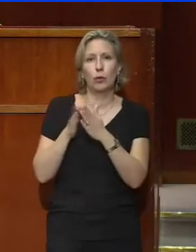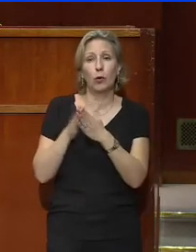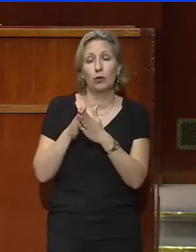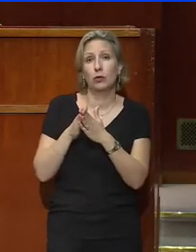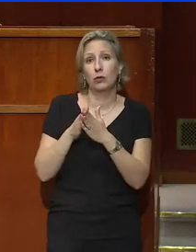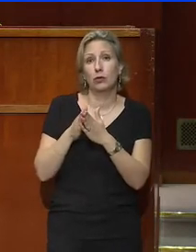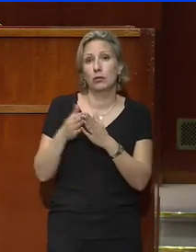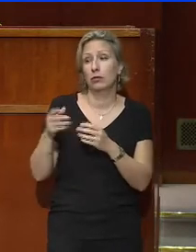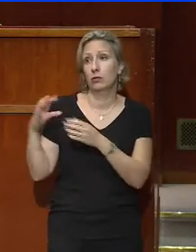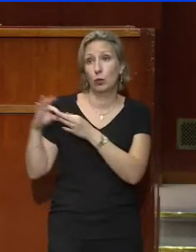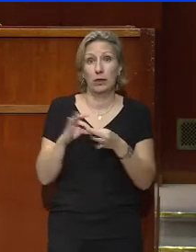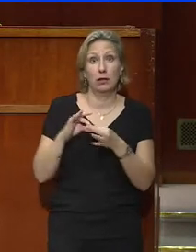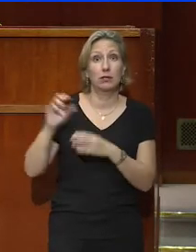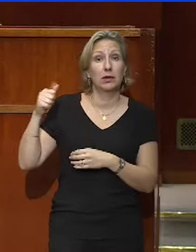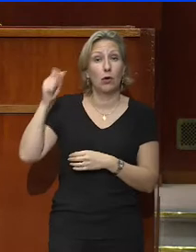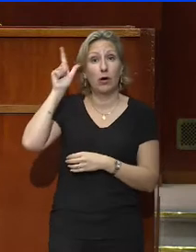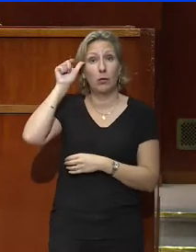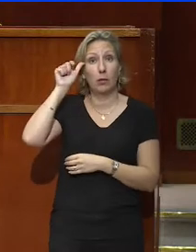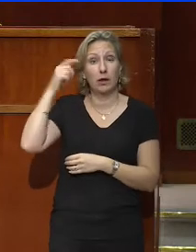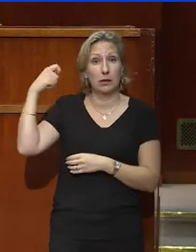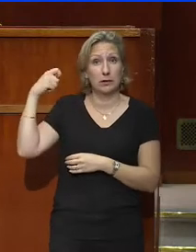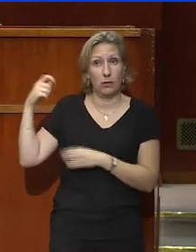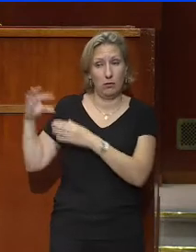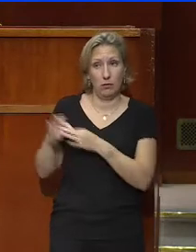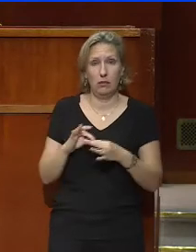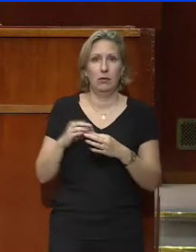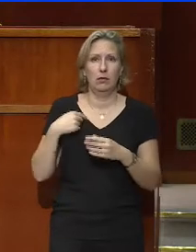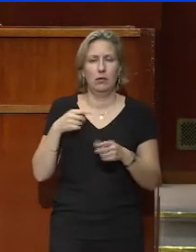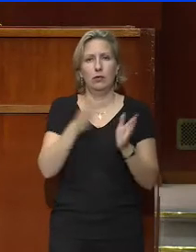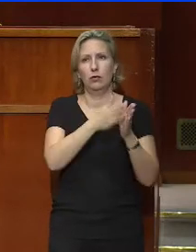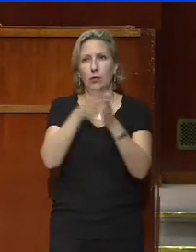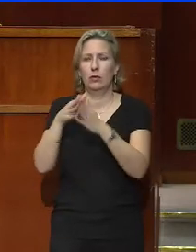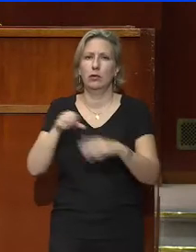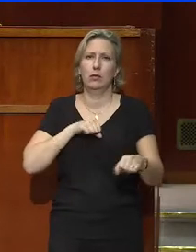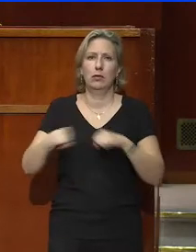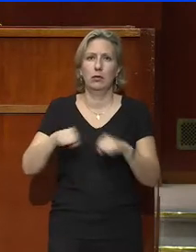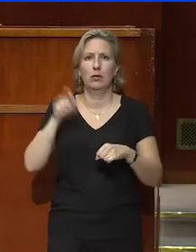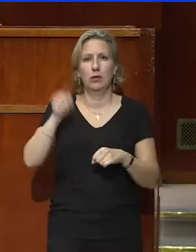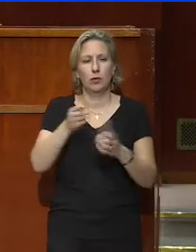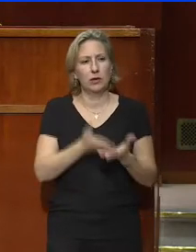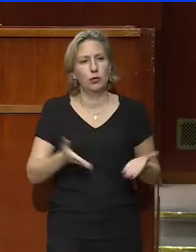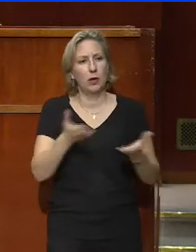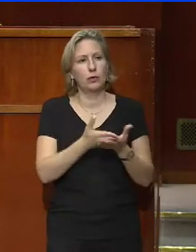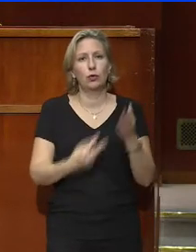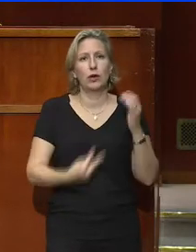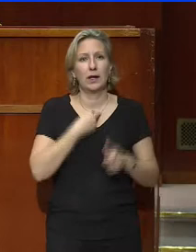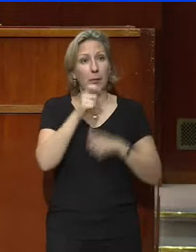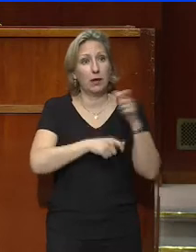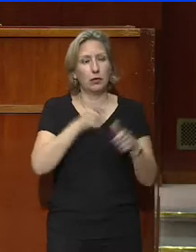du président de la République, à une mobilisation nationale en faveur des personnes en situation de handicap.